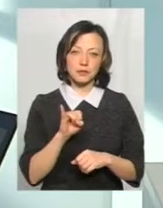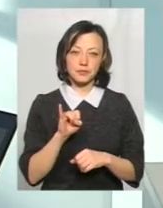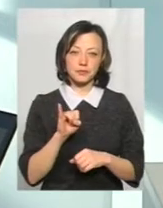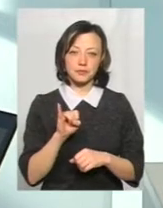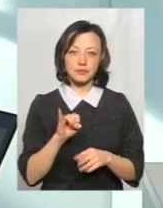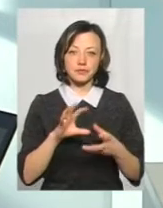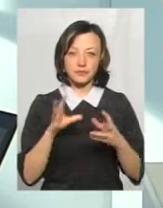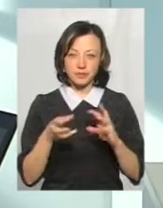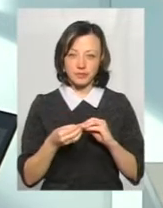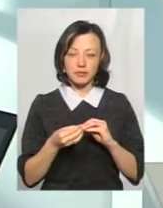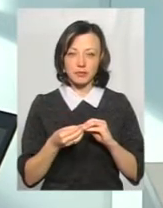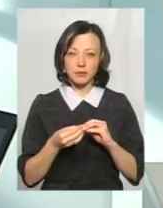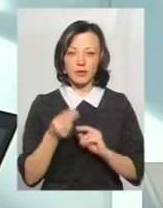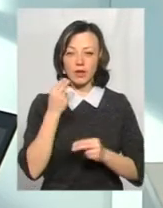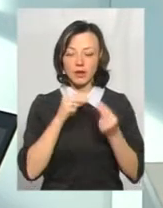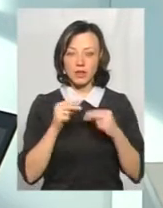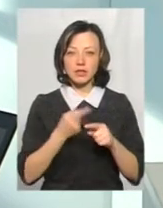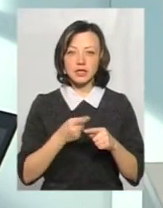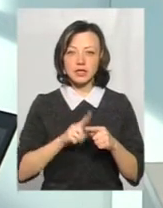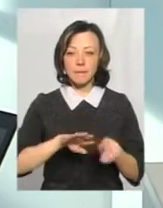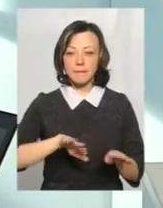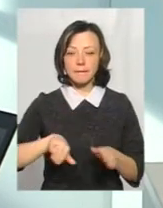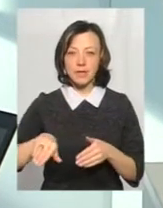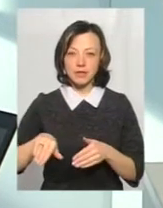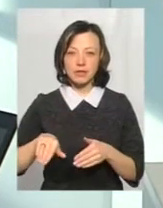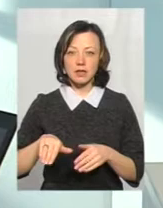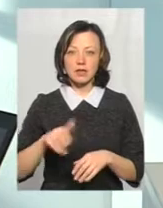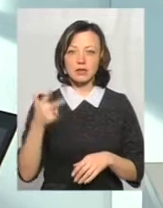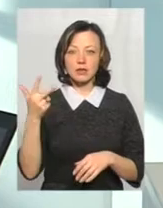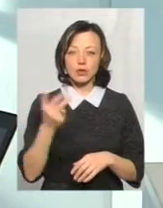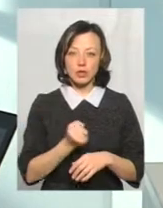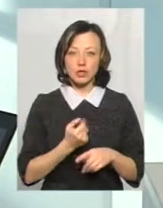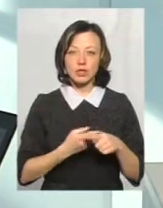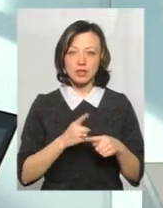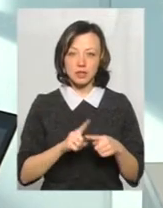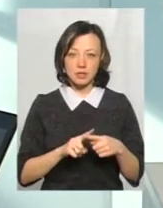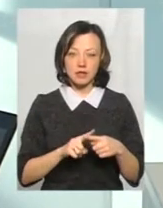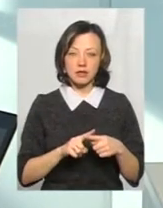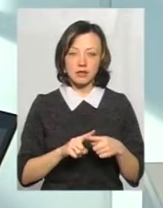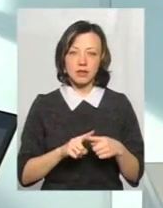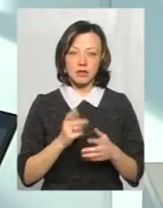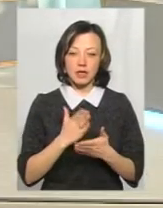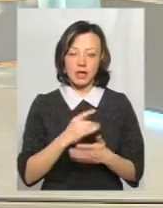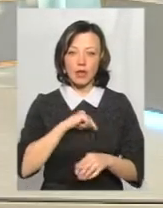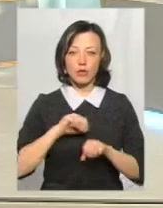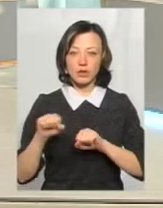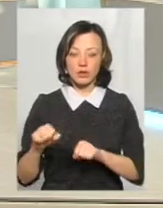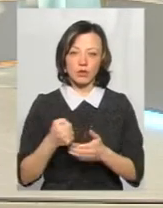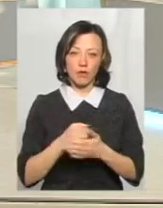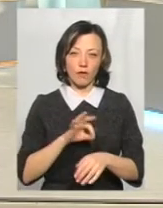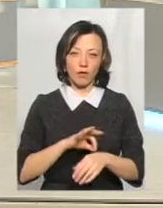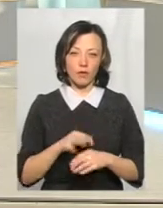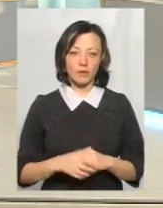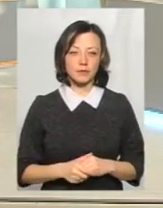І взагалі-то, саме найкраще, це вже після трьох тижнів, ось вже є імунітет у людини до хвороби.